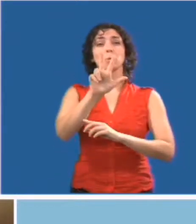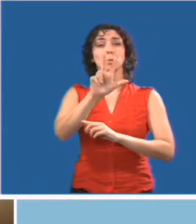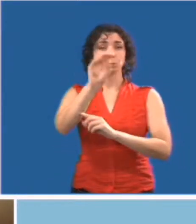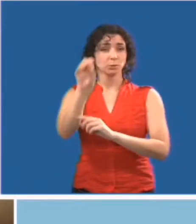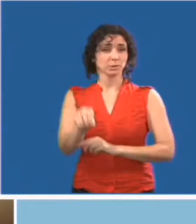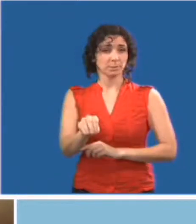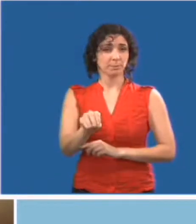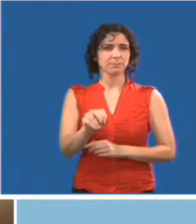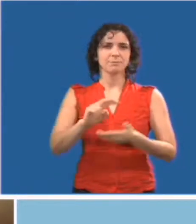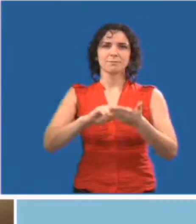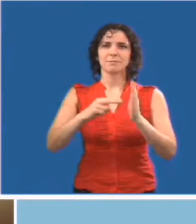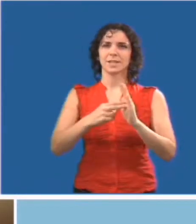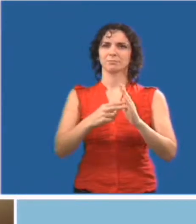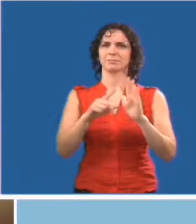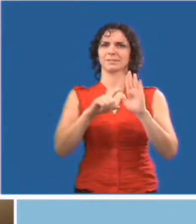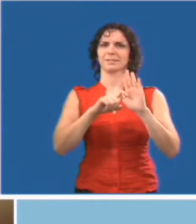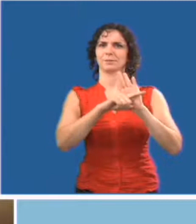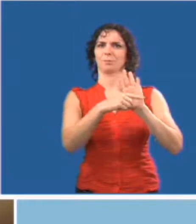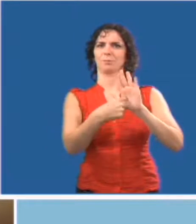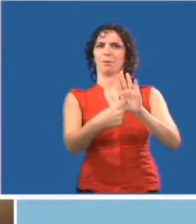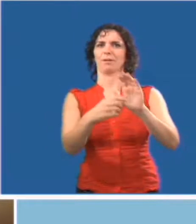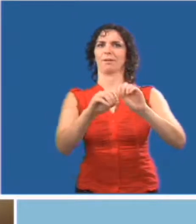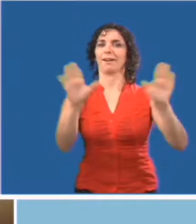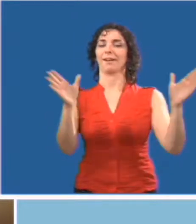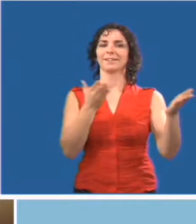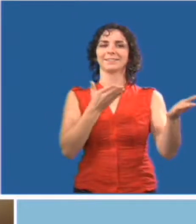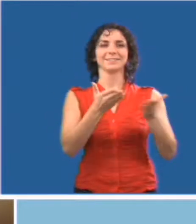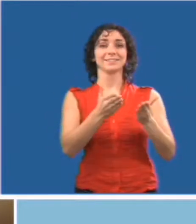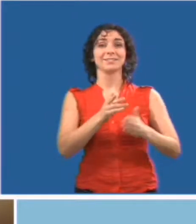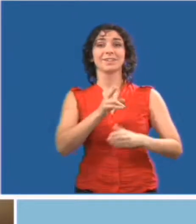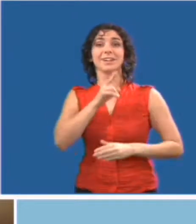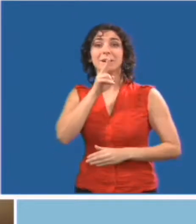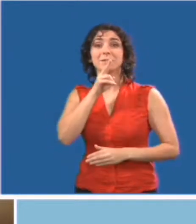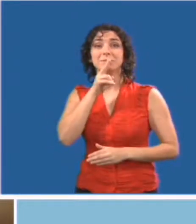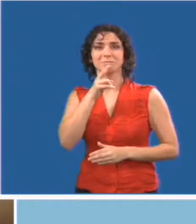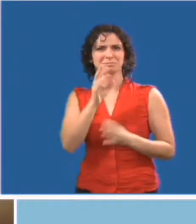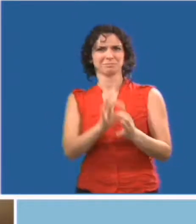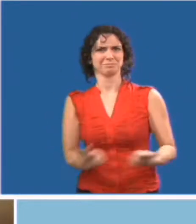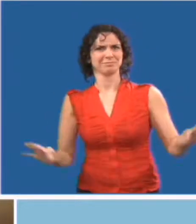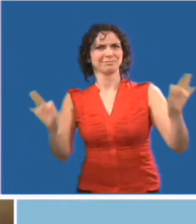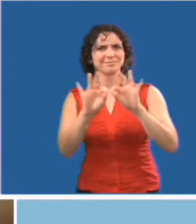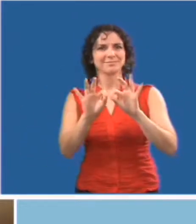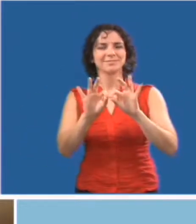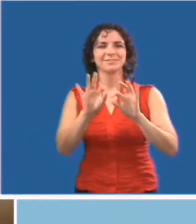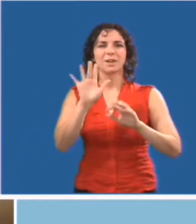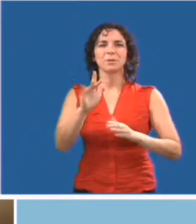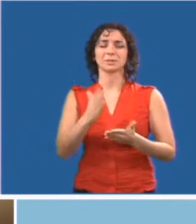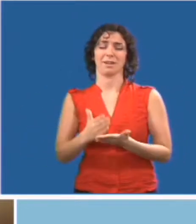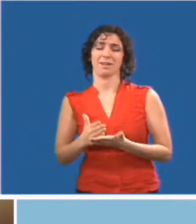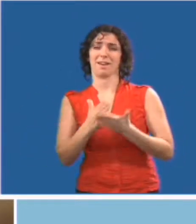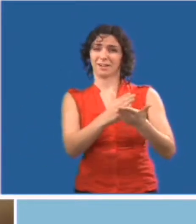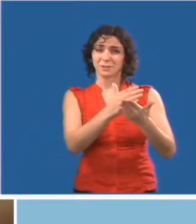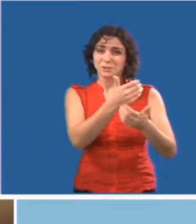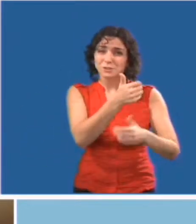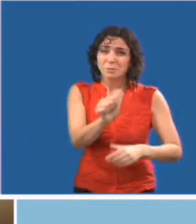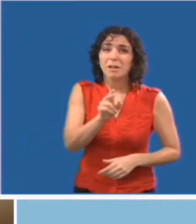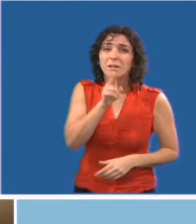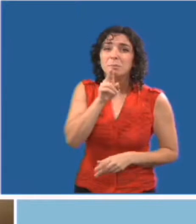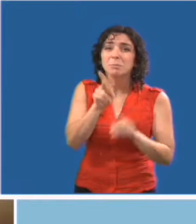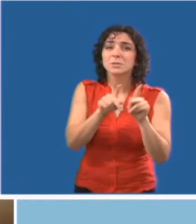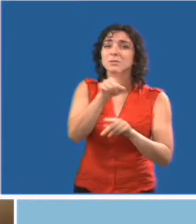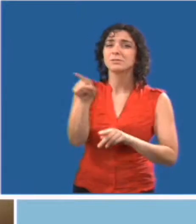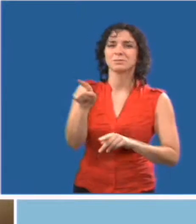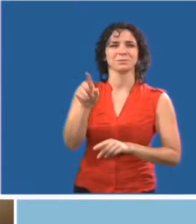entourage immédiat qui vit avec un handicap. Ces statistiques indiquent clairement que servir de personnes